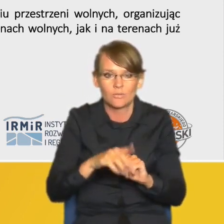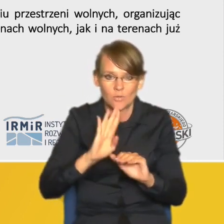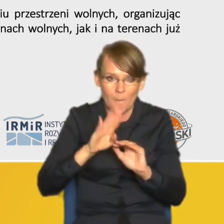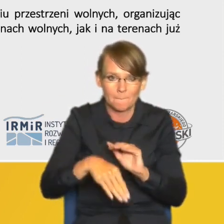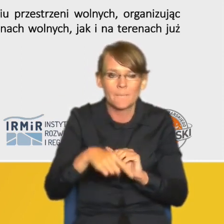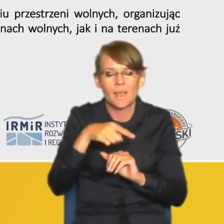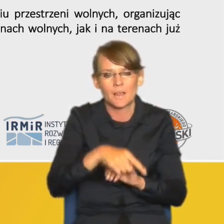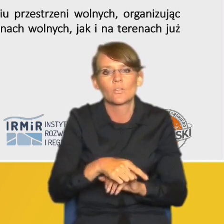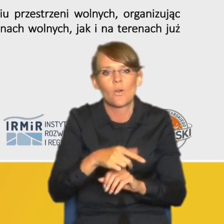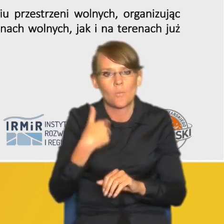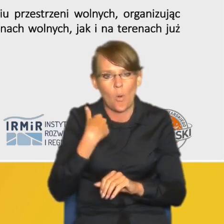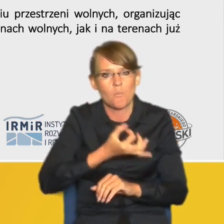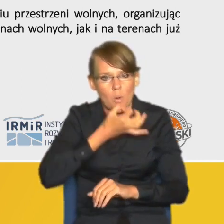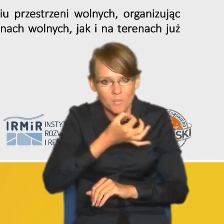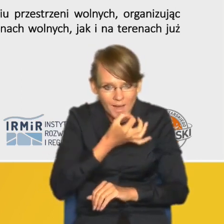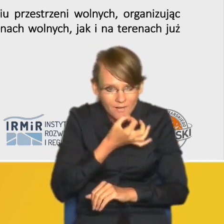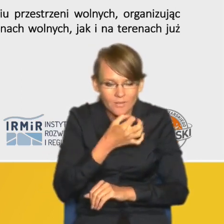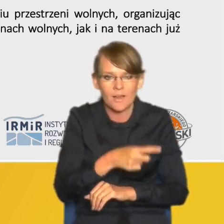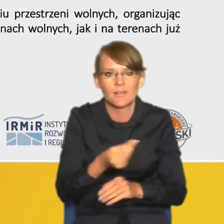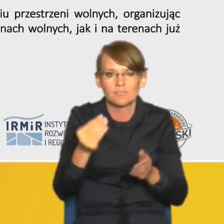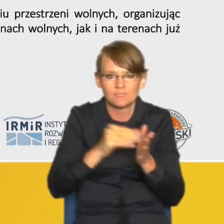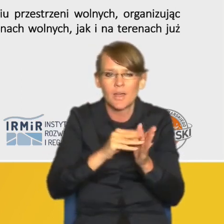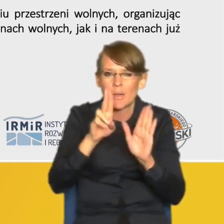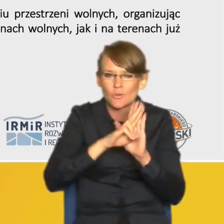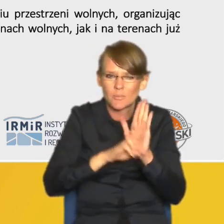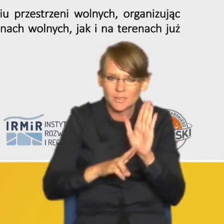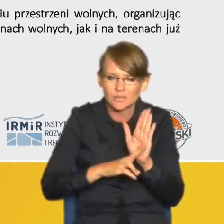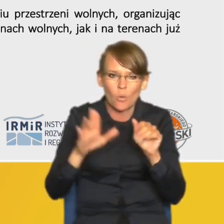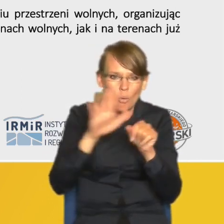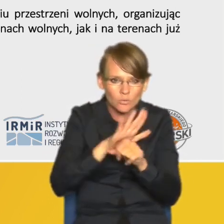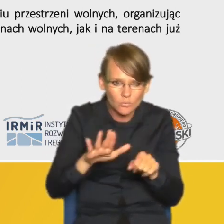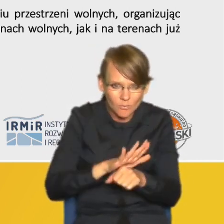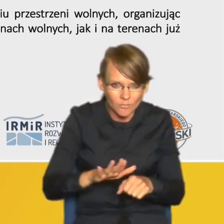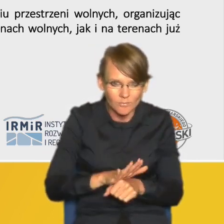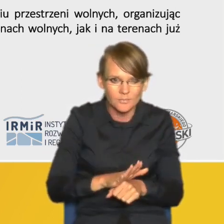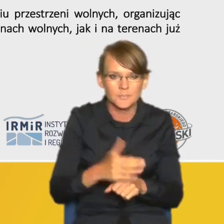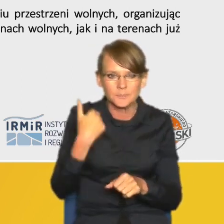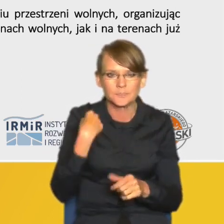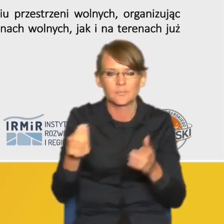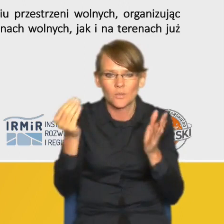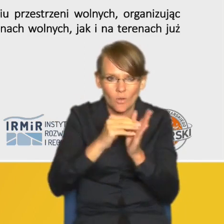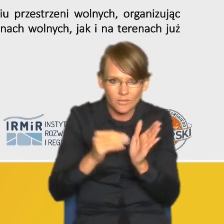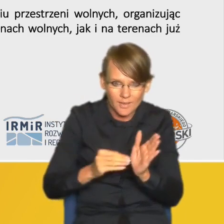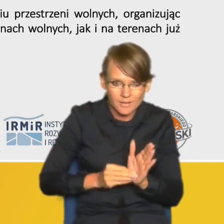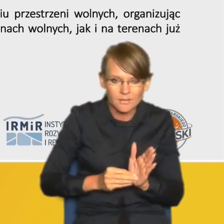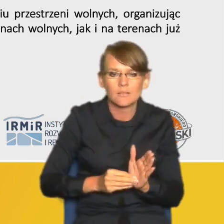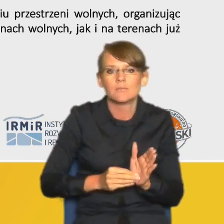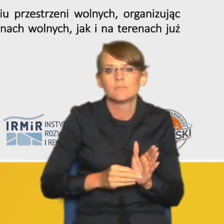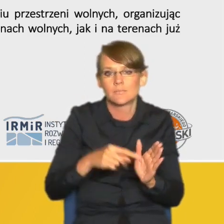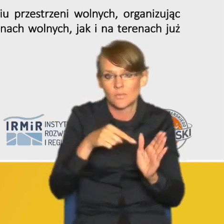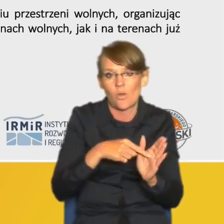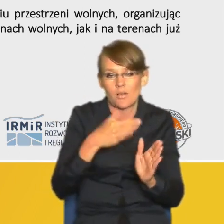instytucji prawnej poprawiono uzupełniono przepisy ją sytuujące o dodatkowe dające możliwość